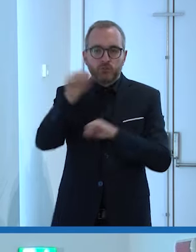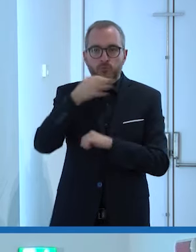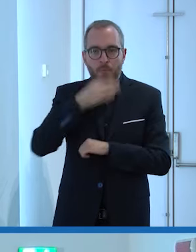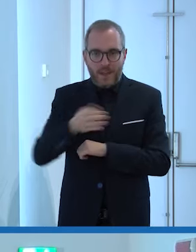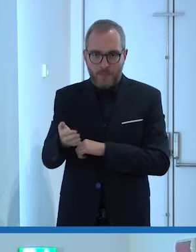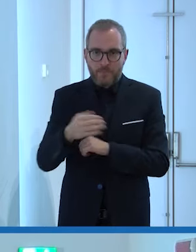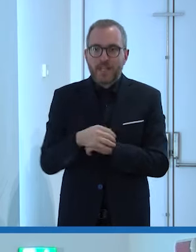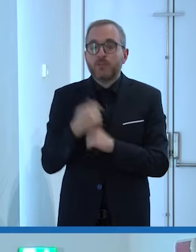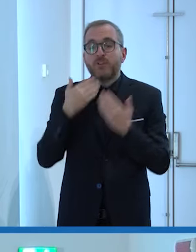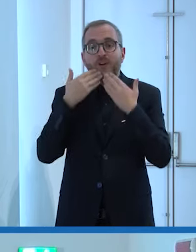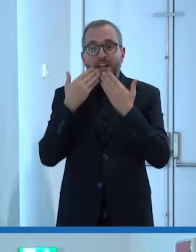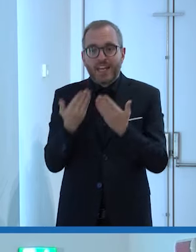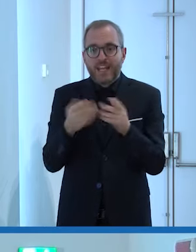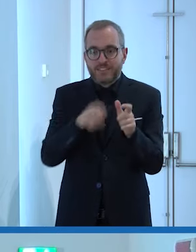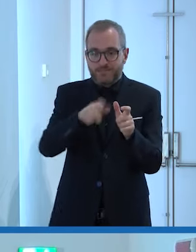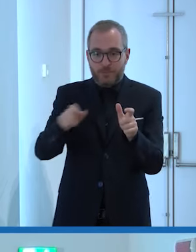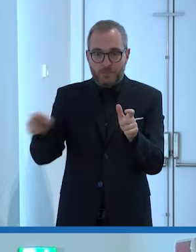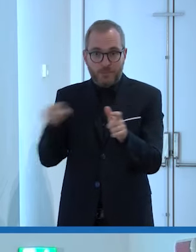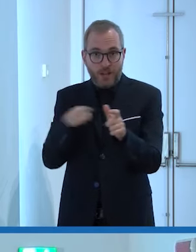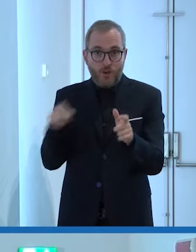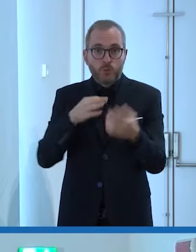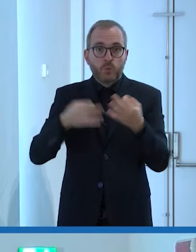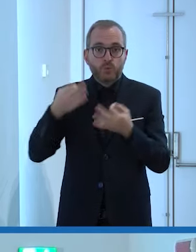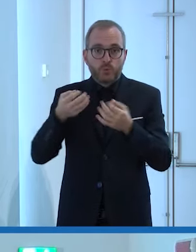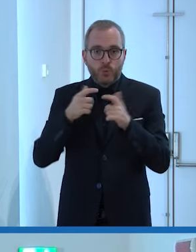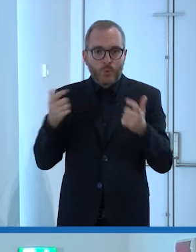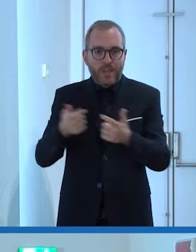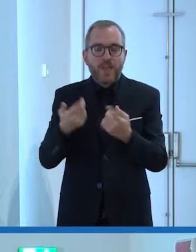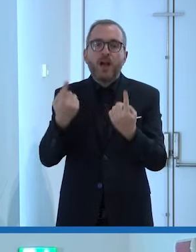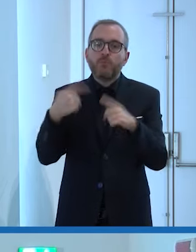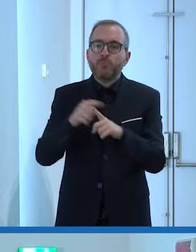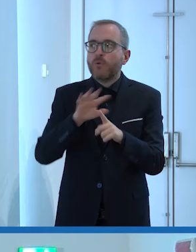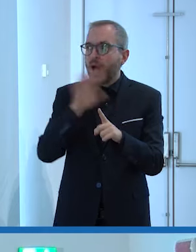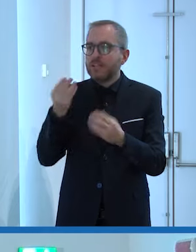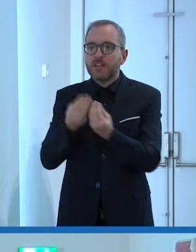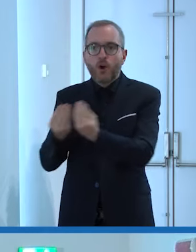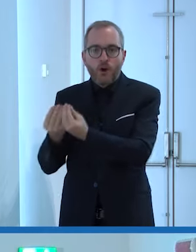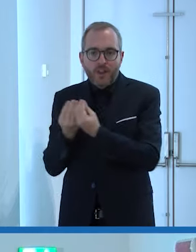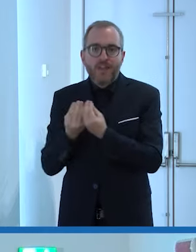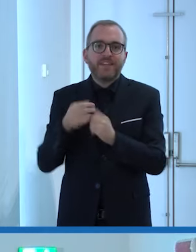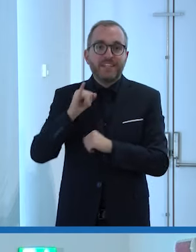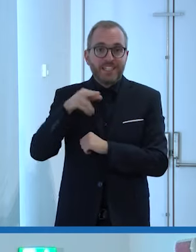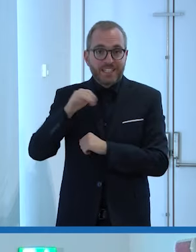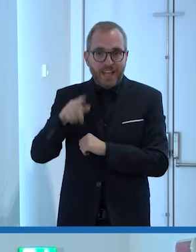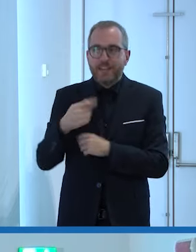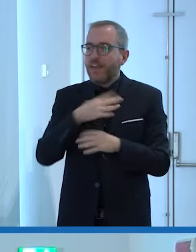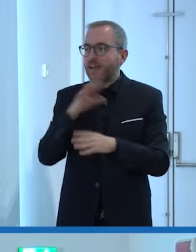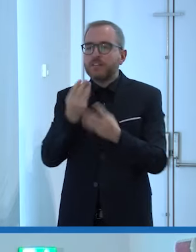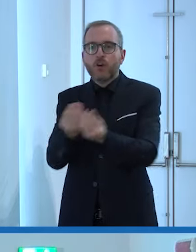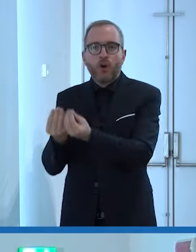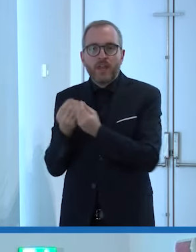i componenti della commissione della giuria anche tutti i colleghi di Inail di superabile che hanno